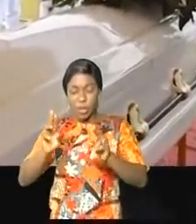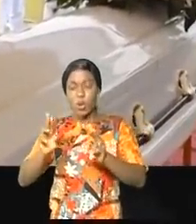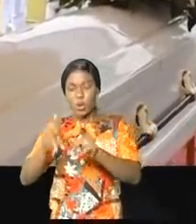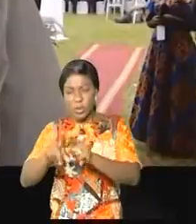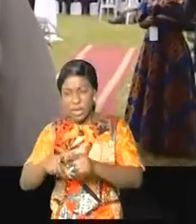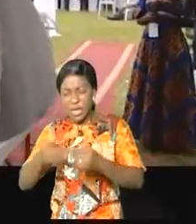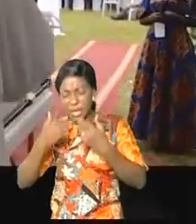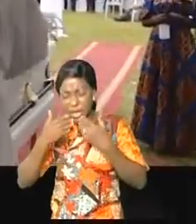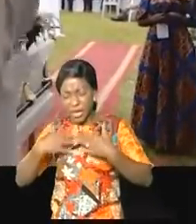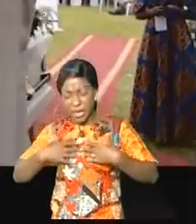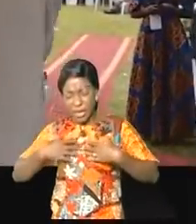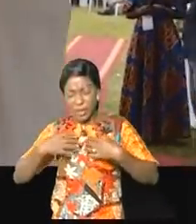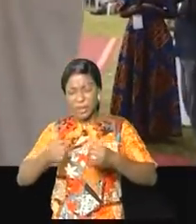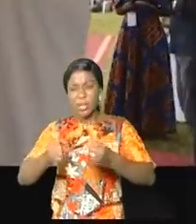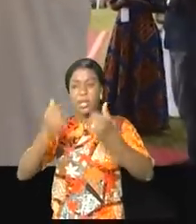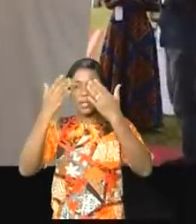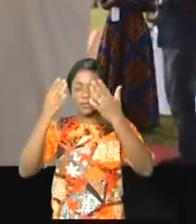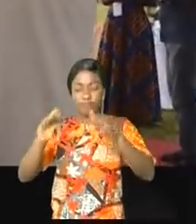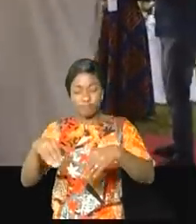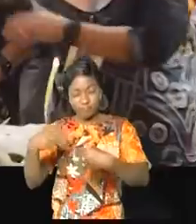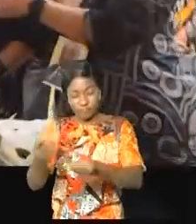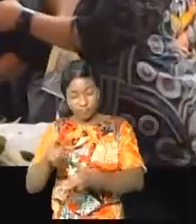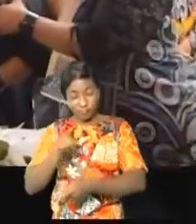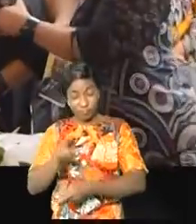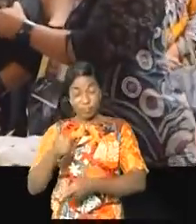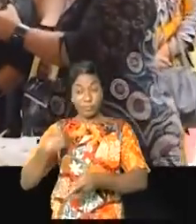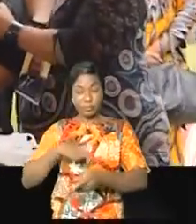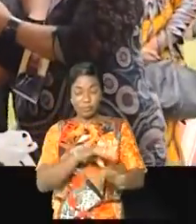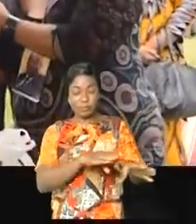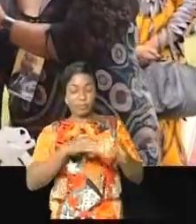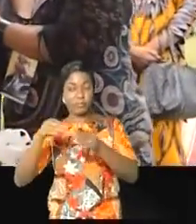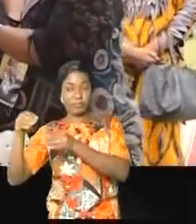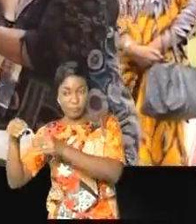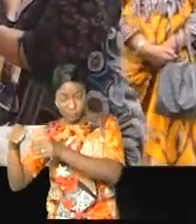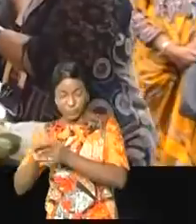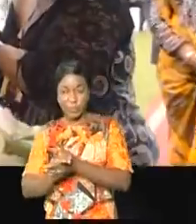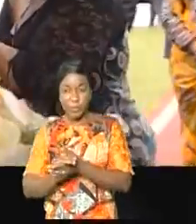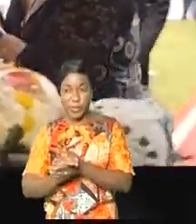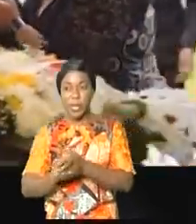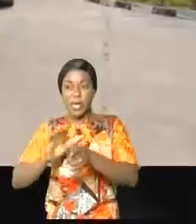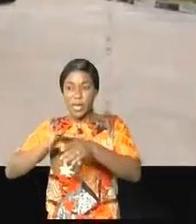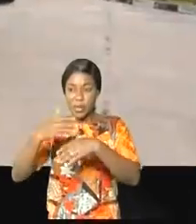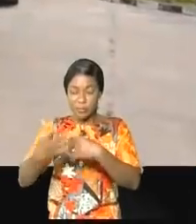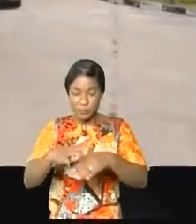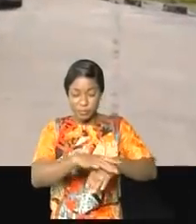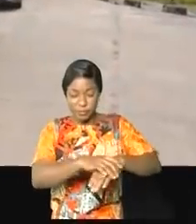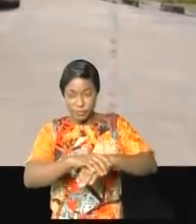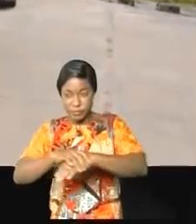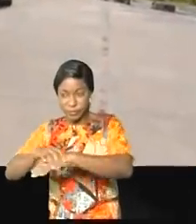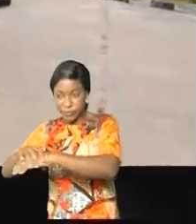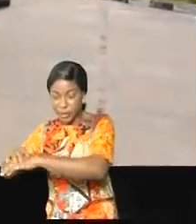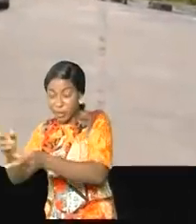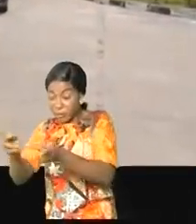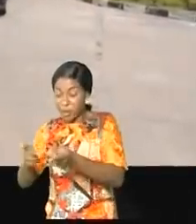grâce à l'Eternel qui avait donné et qui a repris son serviteur dans son royaume céleste. Le cortège s'est rendu au ministère des Affaires